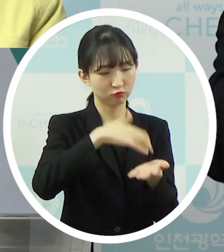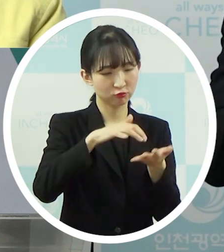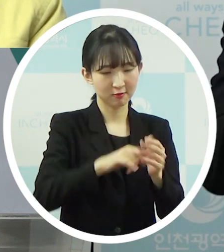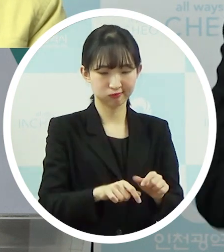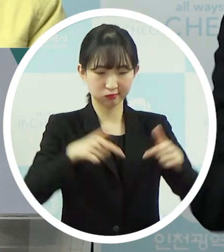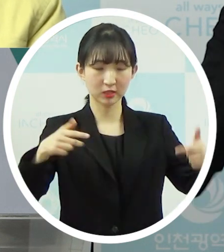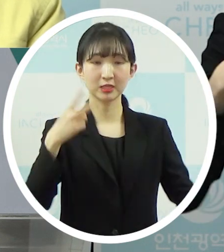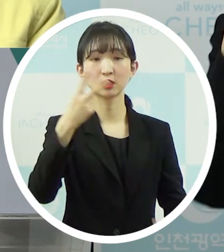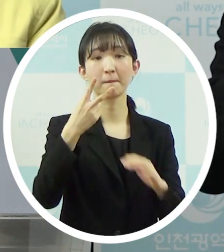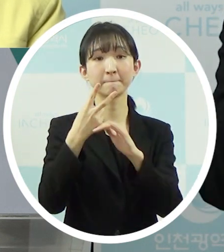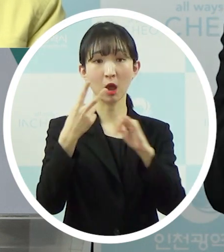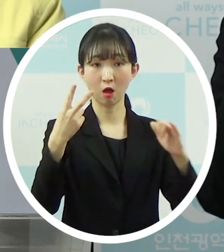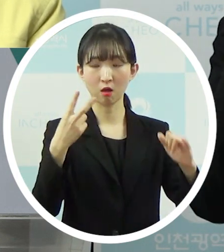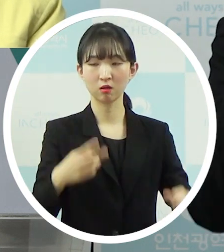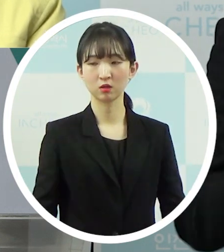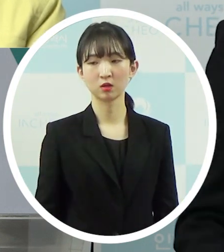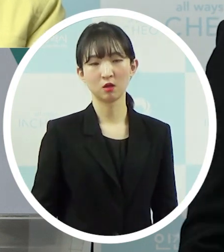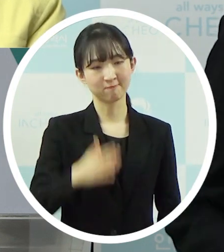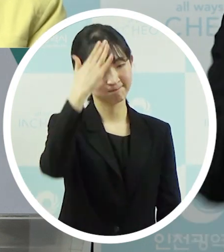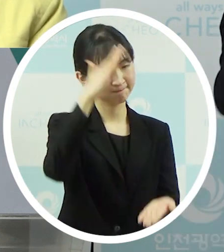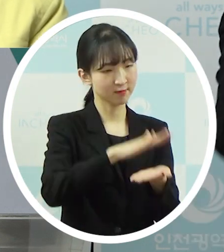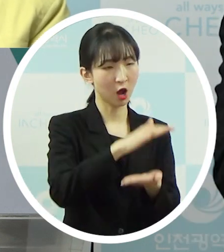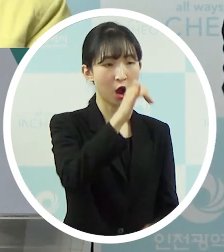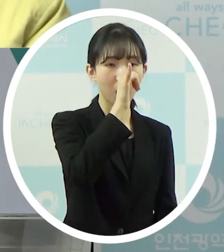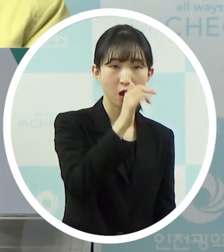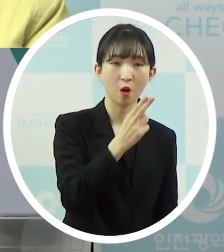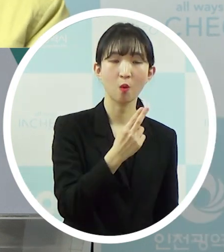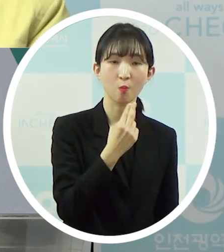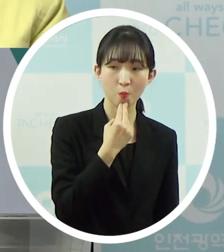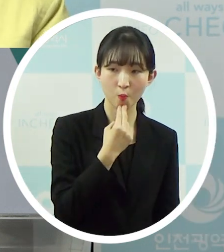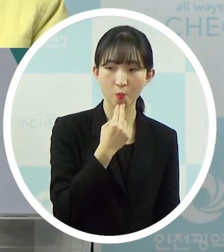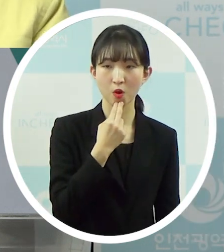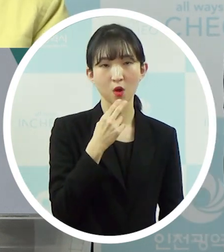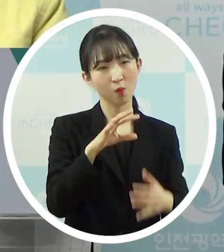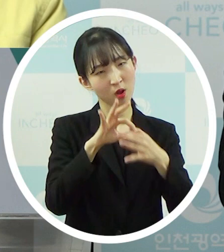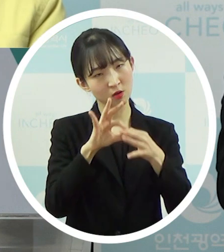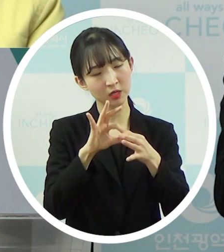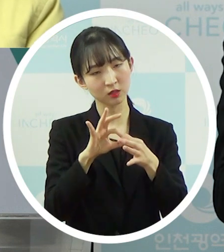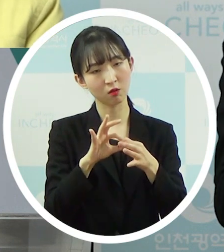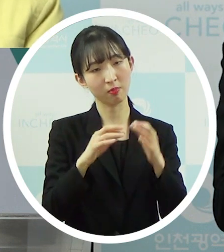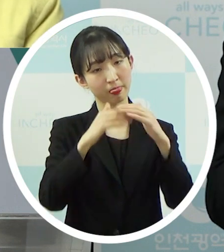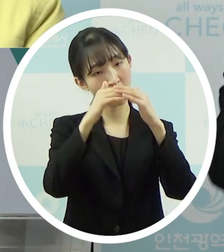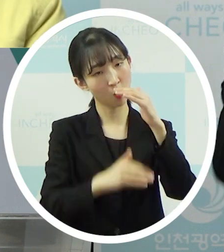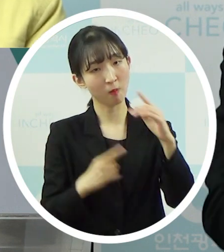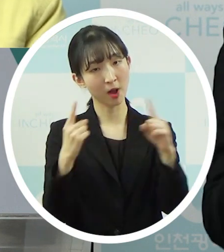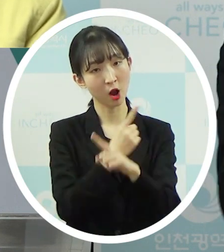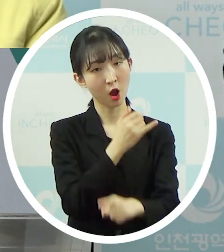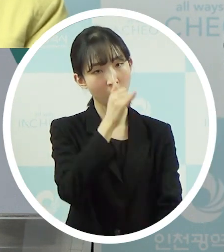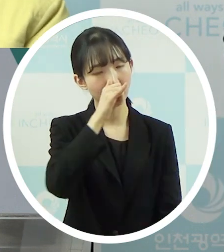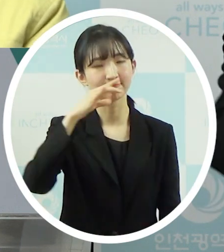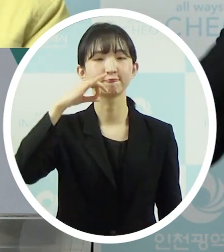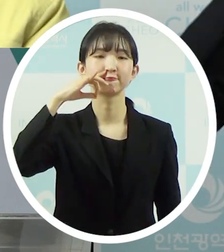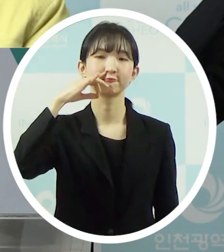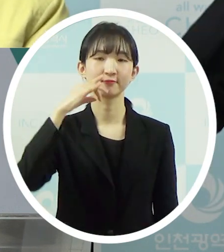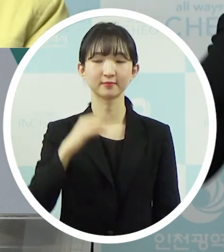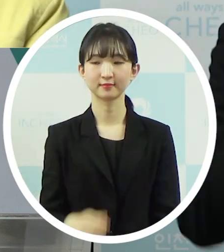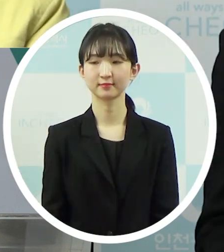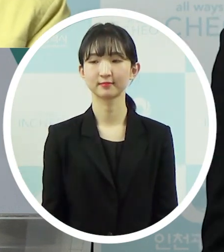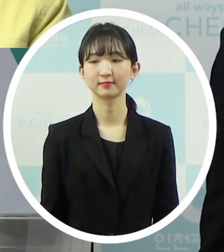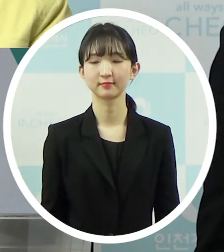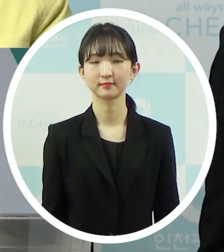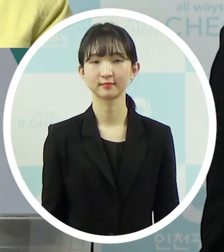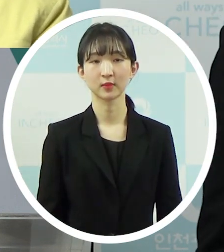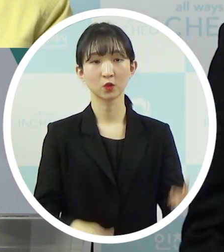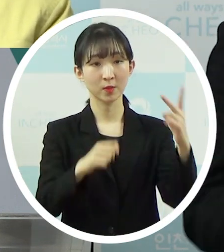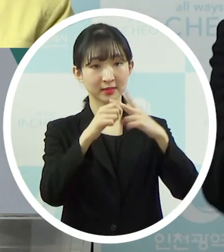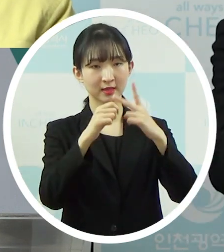무종상자, 유중상자와 관련해서 업데이트된 내용이 있는지 궁금하고요. 이 모든 1만